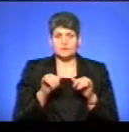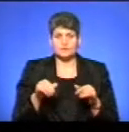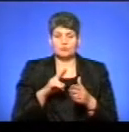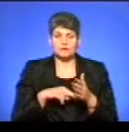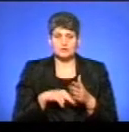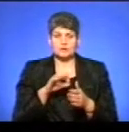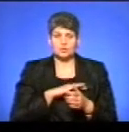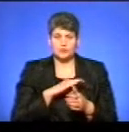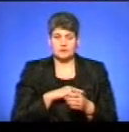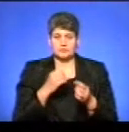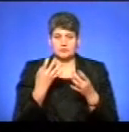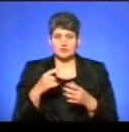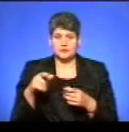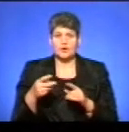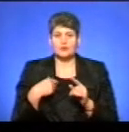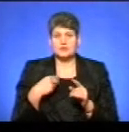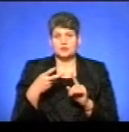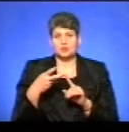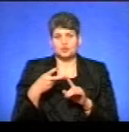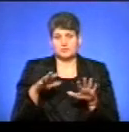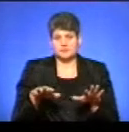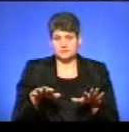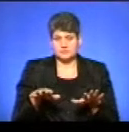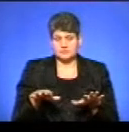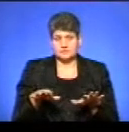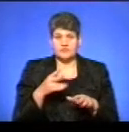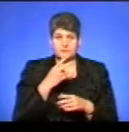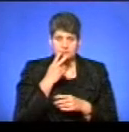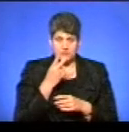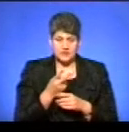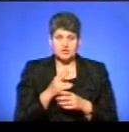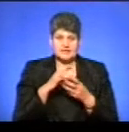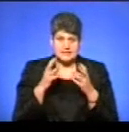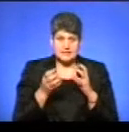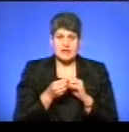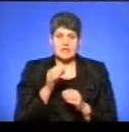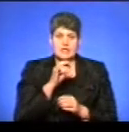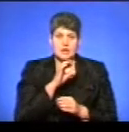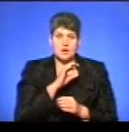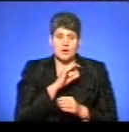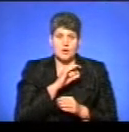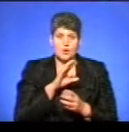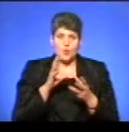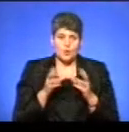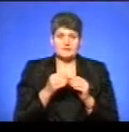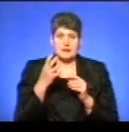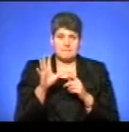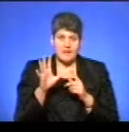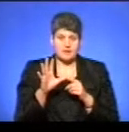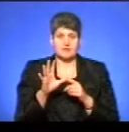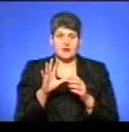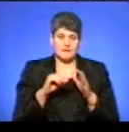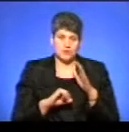фізичних осіб у нас друга позиція. Тобто, ви бачите, загальний обсяг – п'ята позиція, а